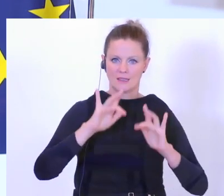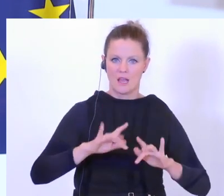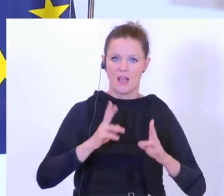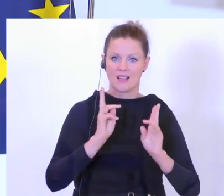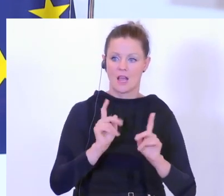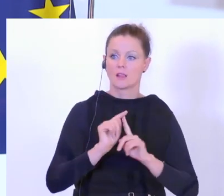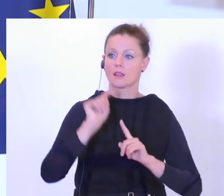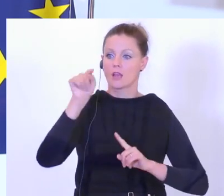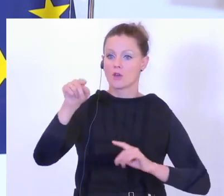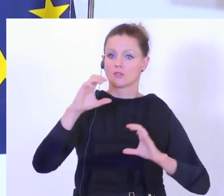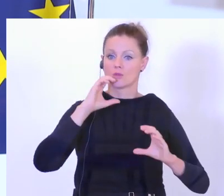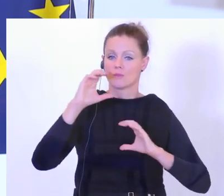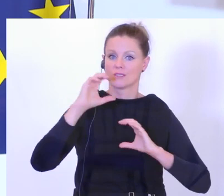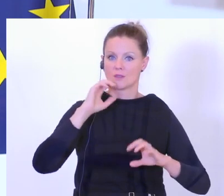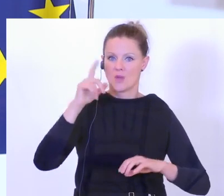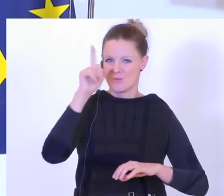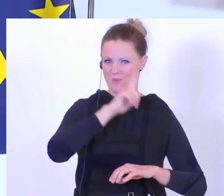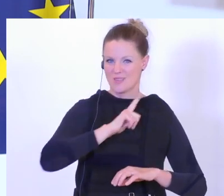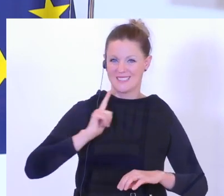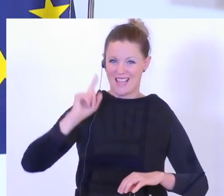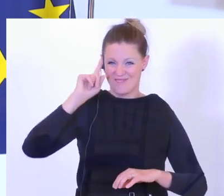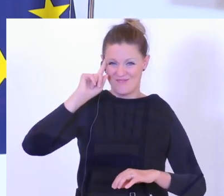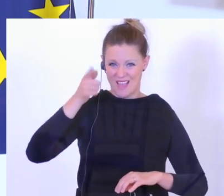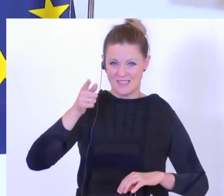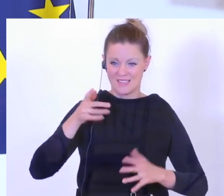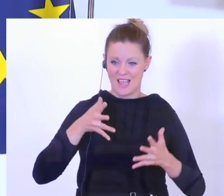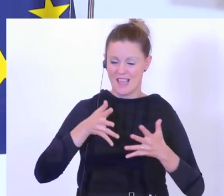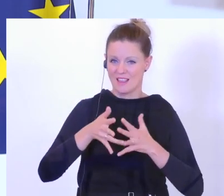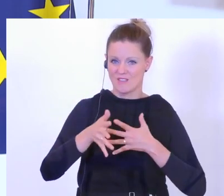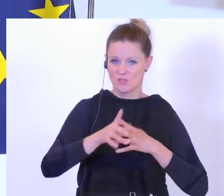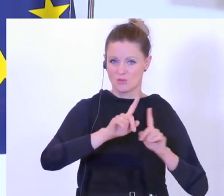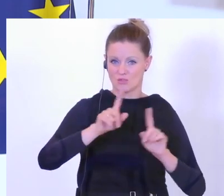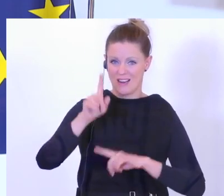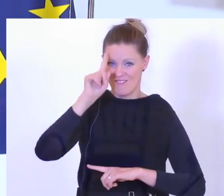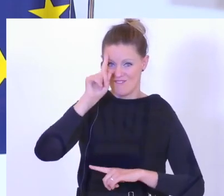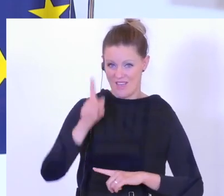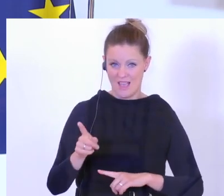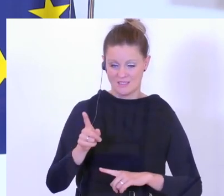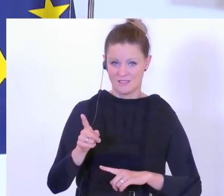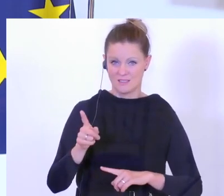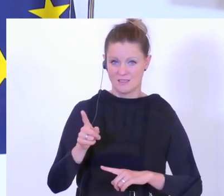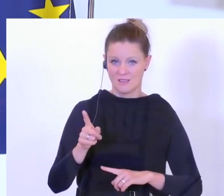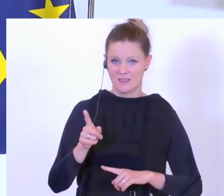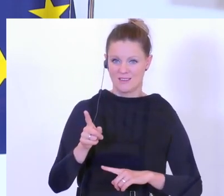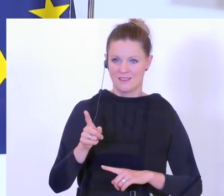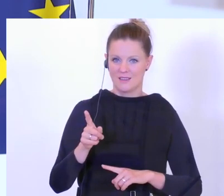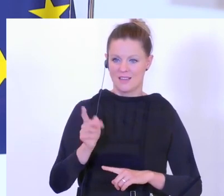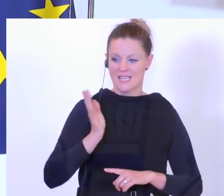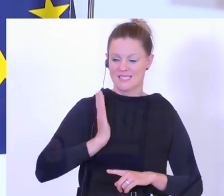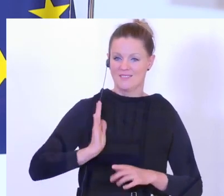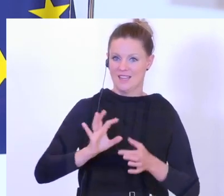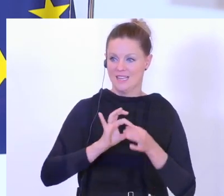kommunizieren kann, sobald die Polizei weiß oder sobald die Interventionsstellen wissen, sobald diese Akteure der